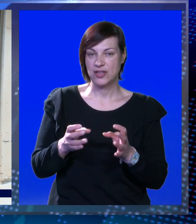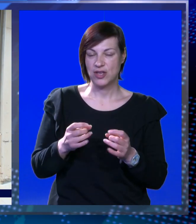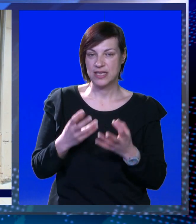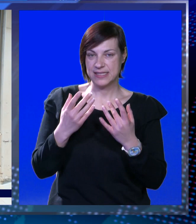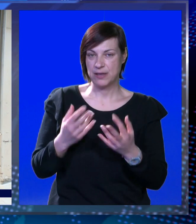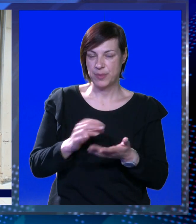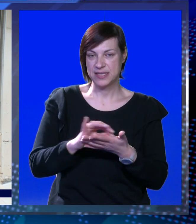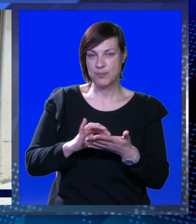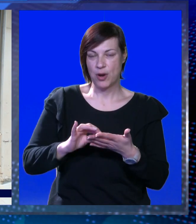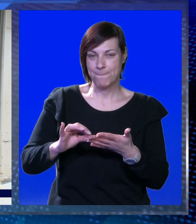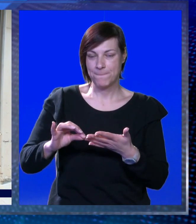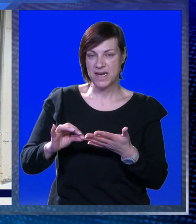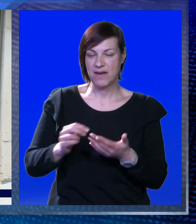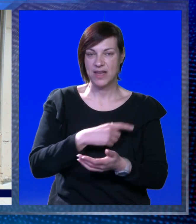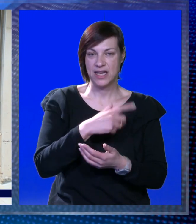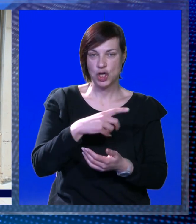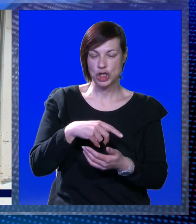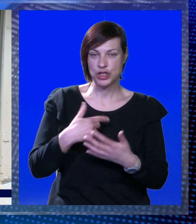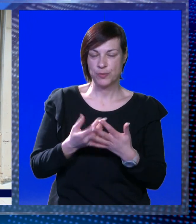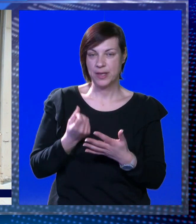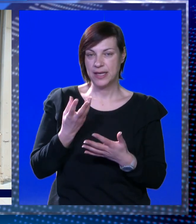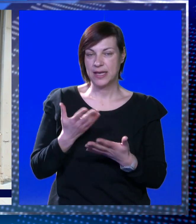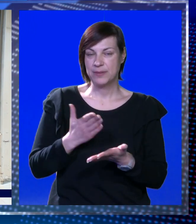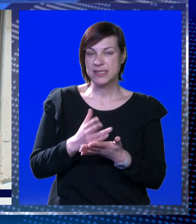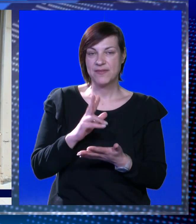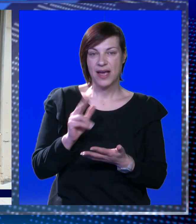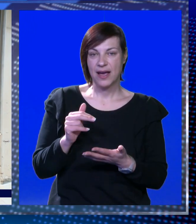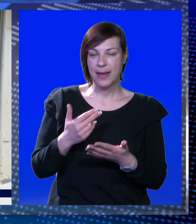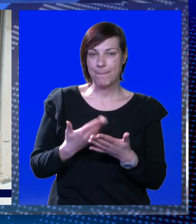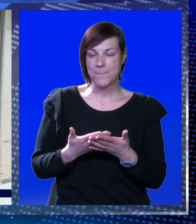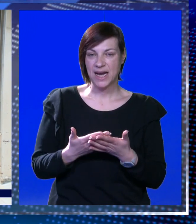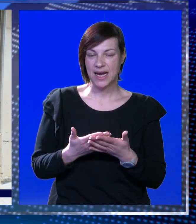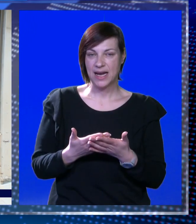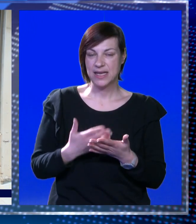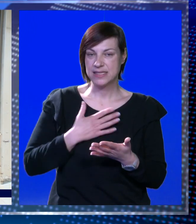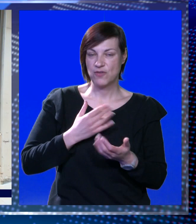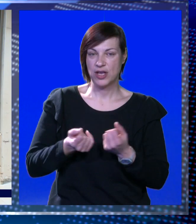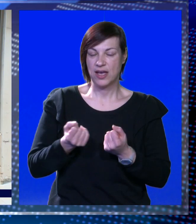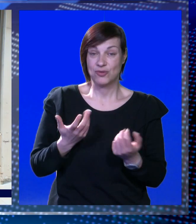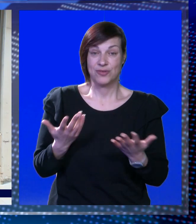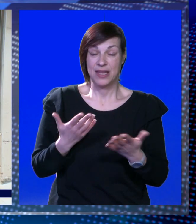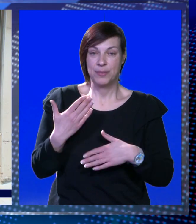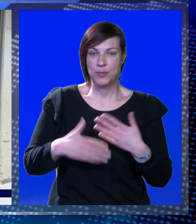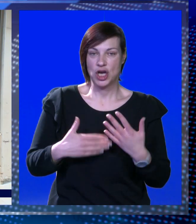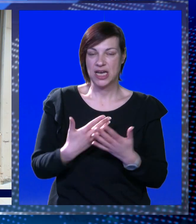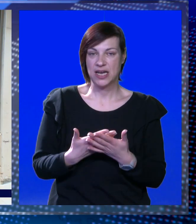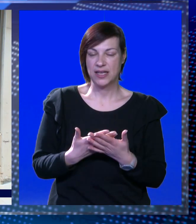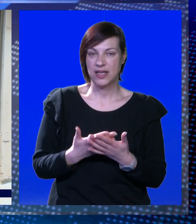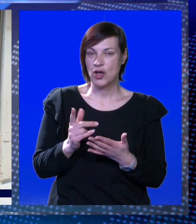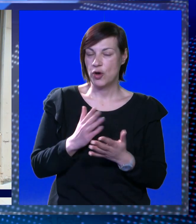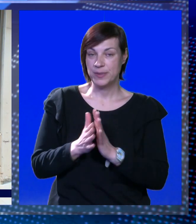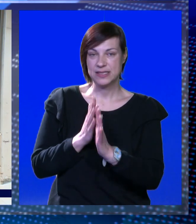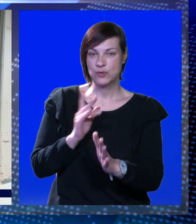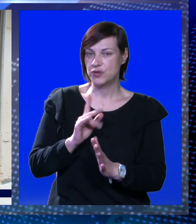adresi bezbroj prijavljenih osoba i kada bi se ona svaka imala ili svaka druga imala svoje auto gdje bi bio kraj, dakle